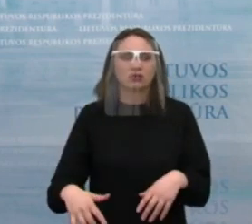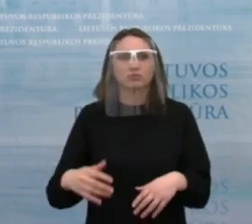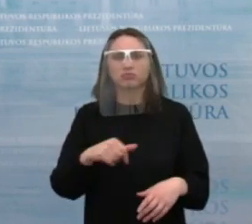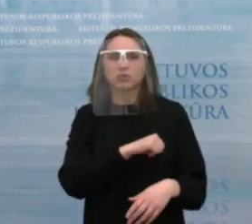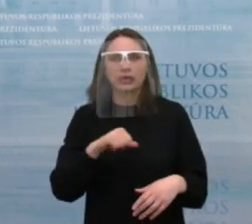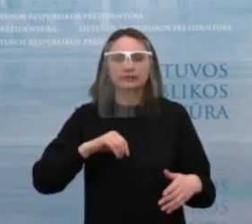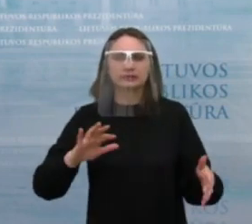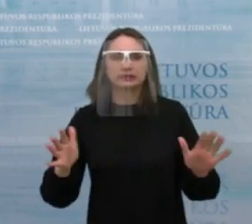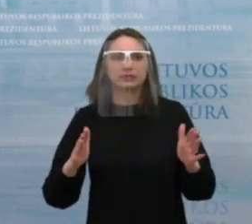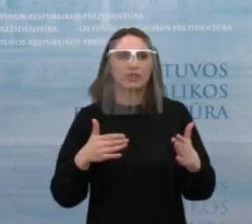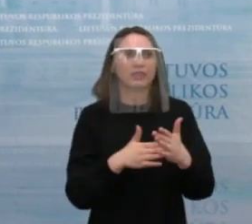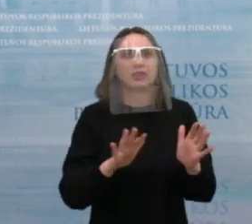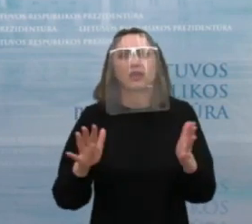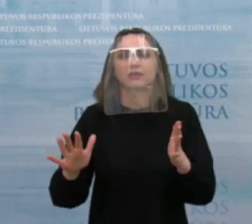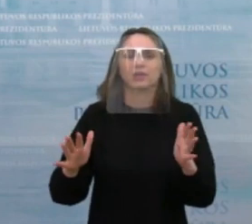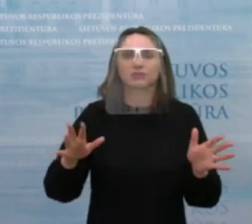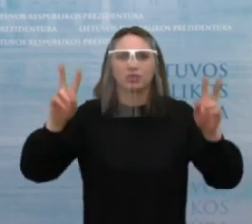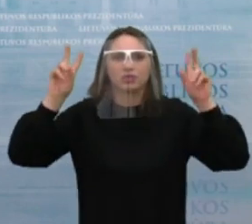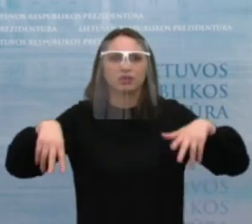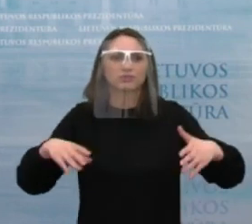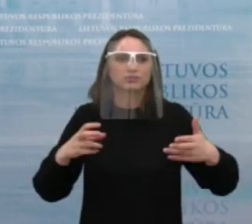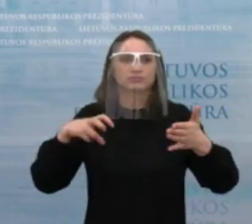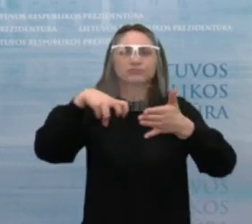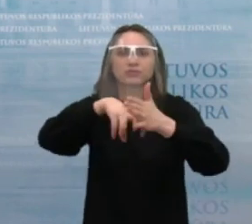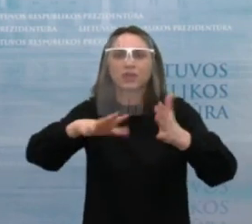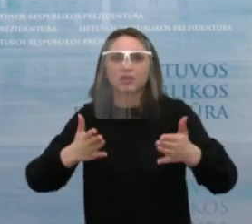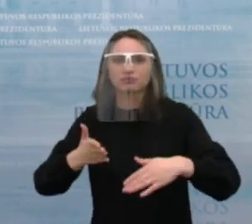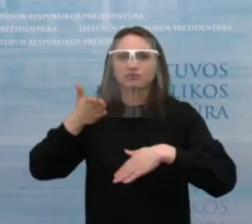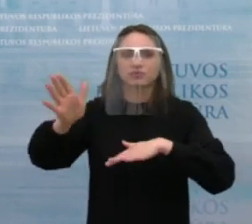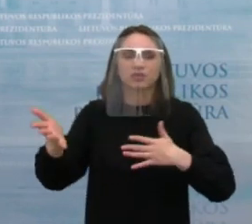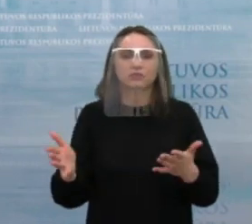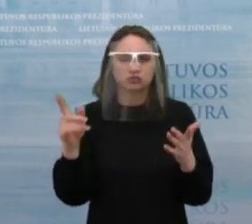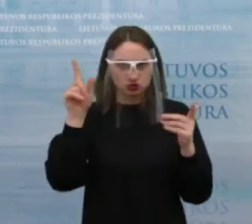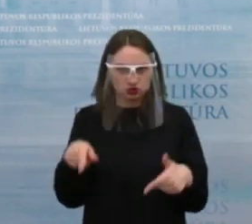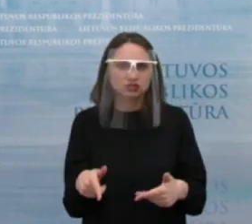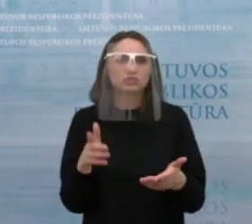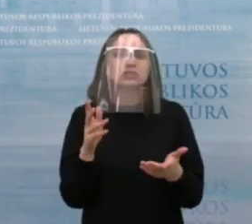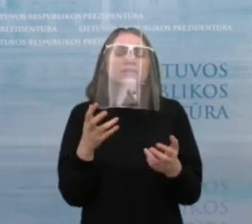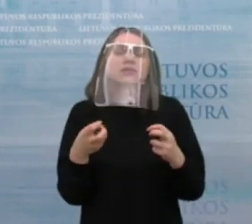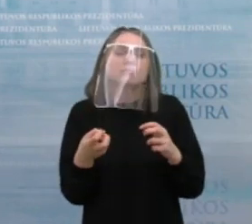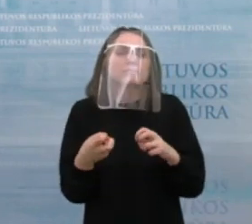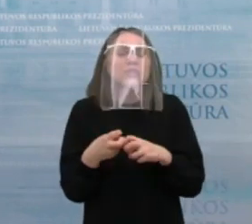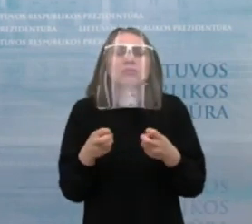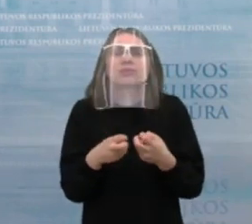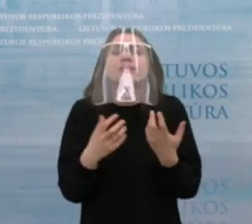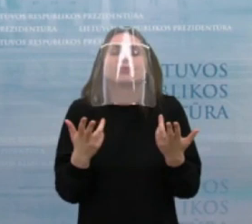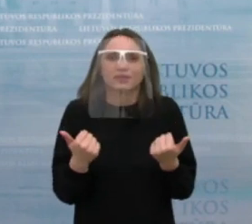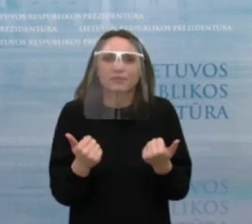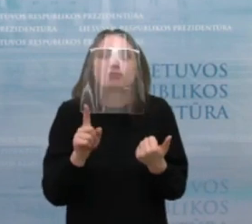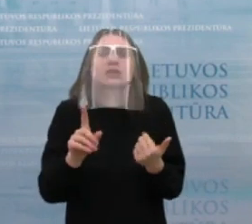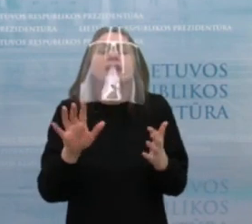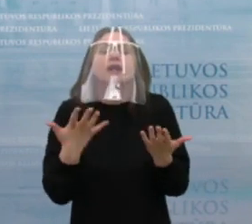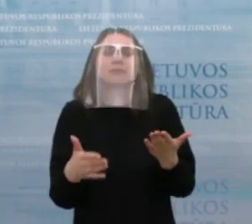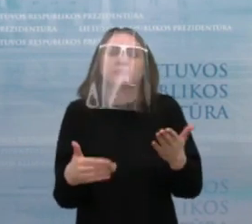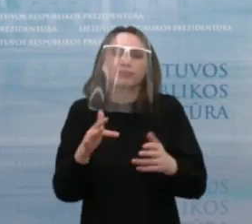susigaudyti ir daug ko pasidaryti. Ar kažkaip yra, na, tariamasi, kaip tuos, na, žmonės padėti jiems, kokias paslaugas